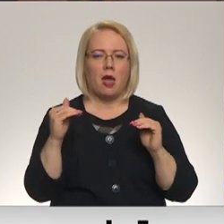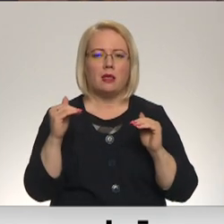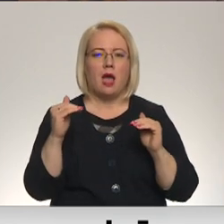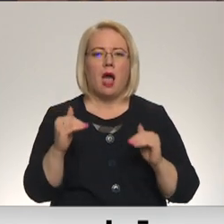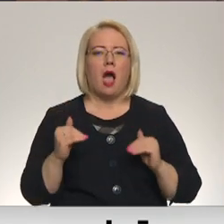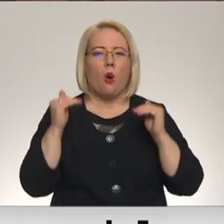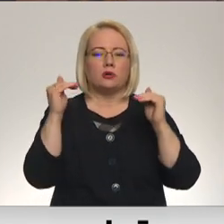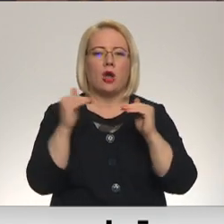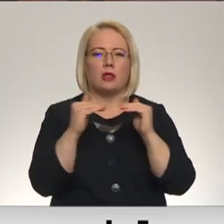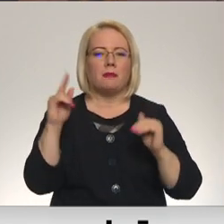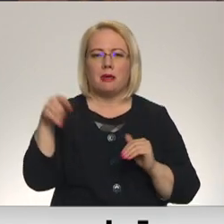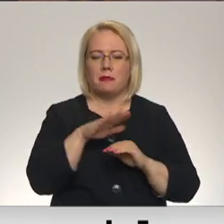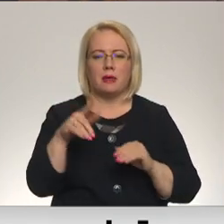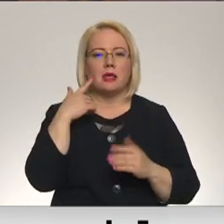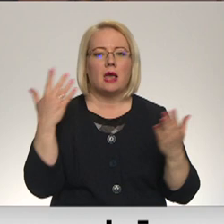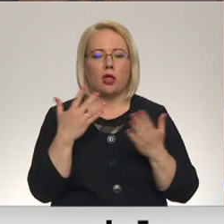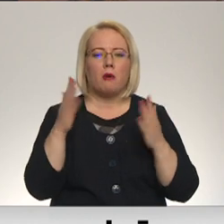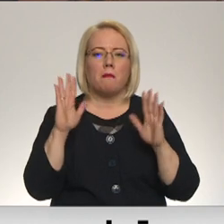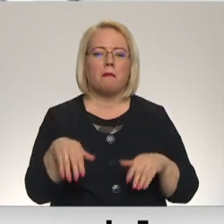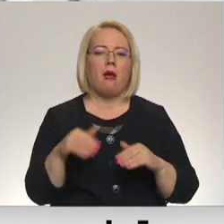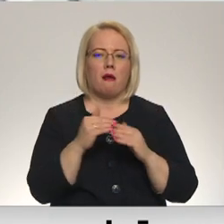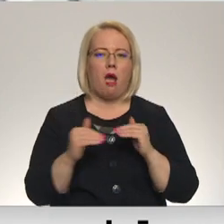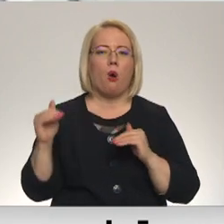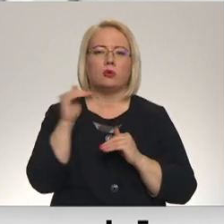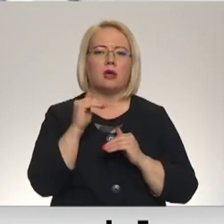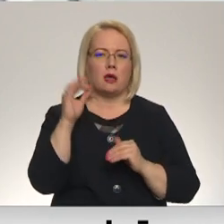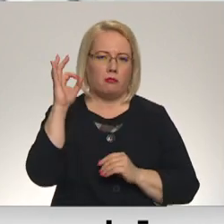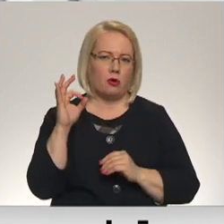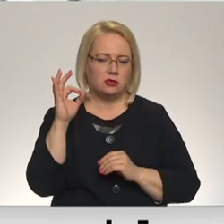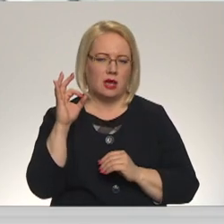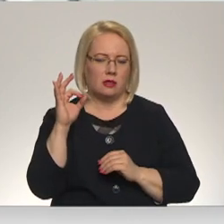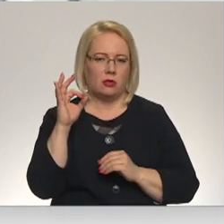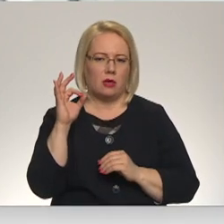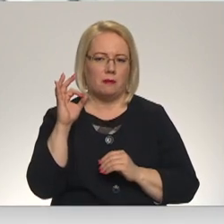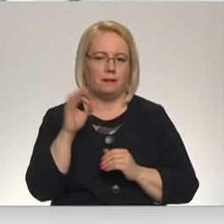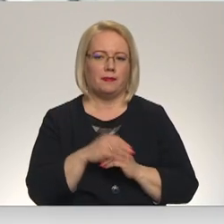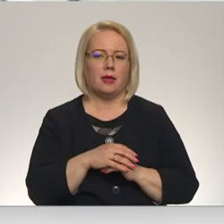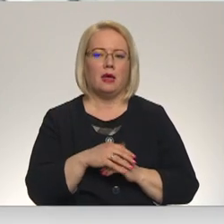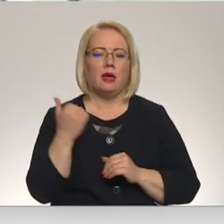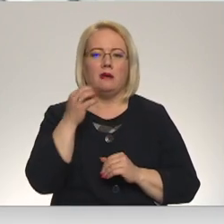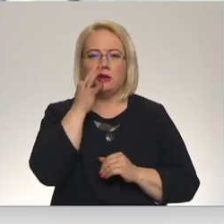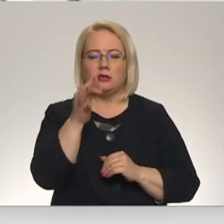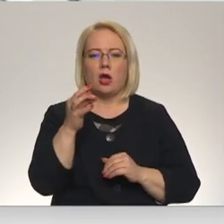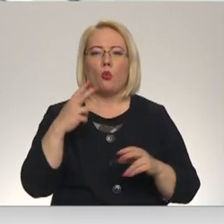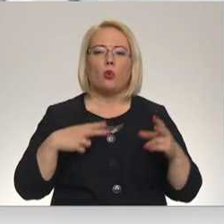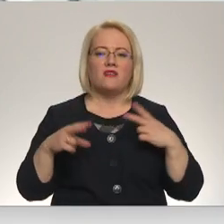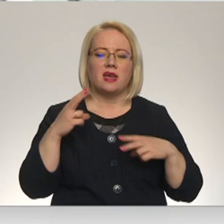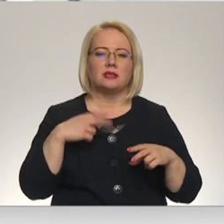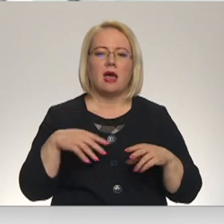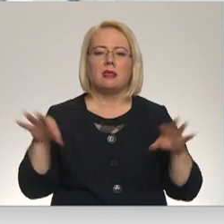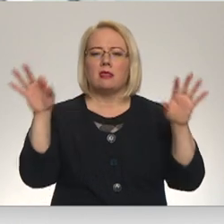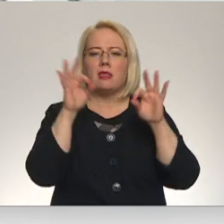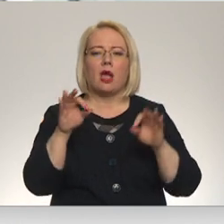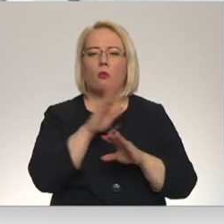patiesībā būtu jādomā arī par augstākiem kritērijiem šobrīd. Universitāte neplāno mainīt neko savos